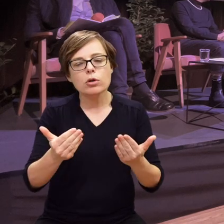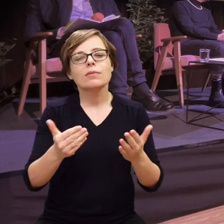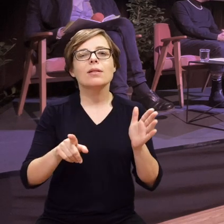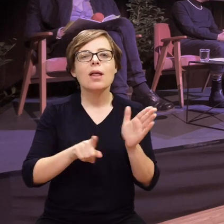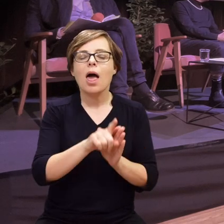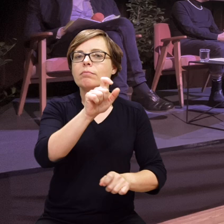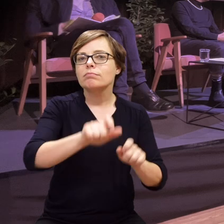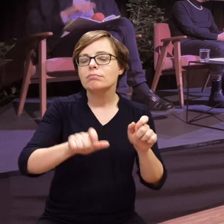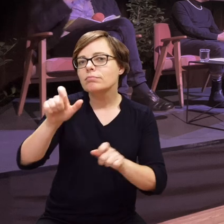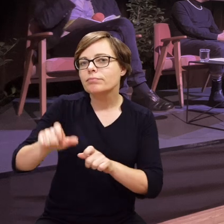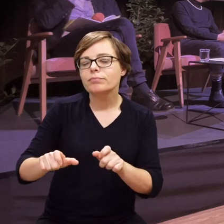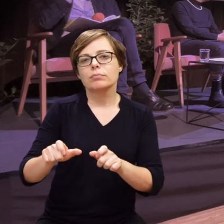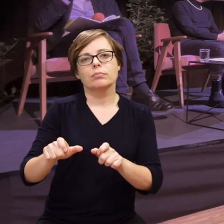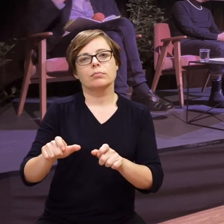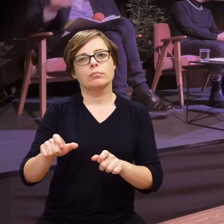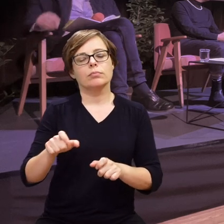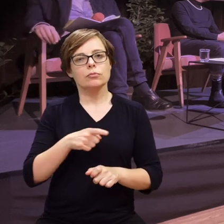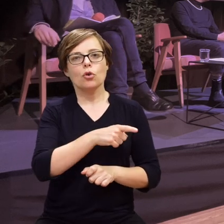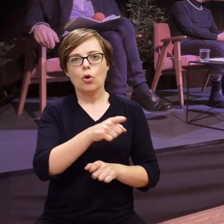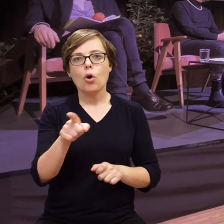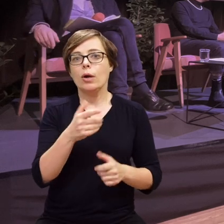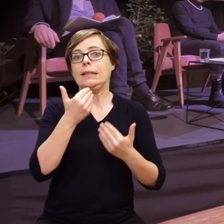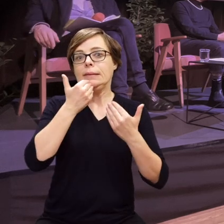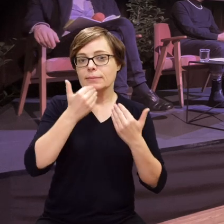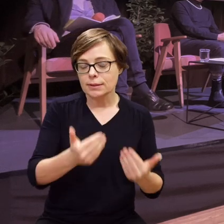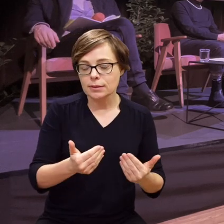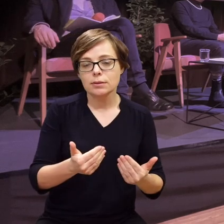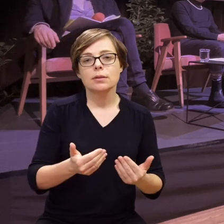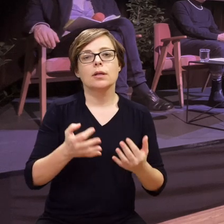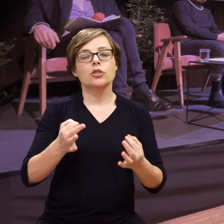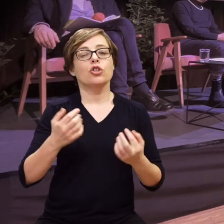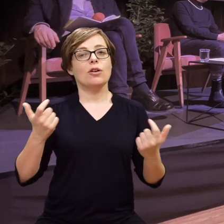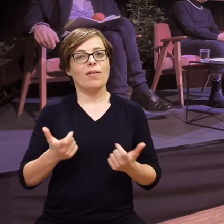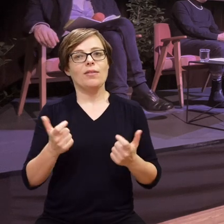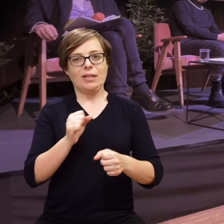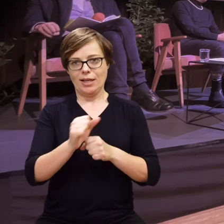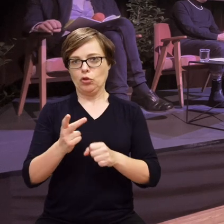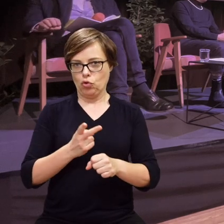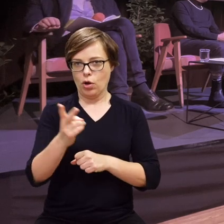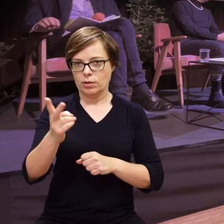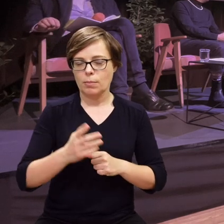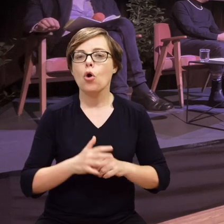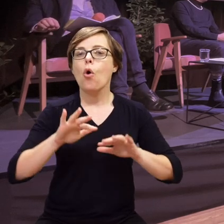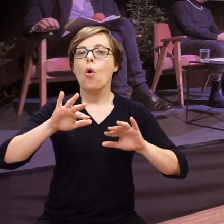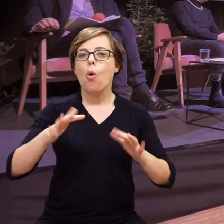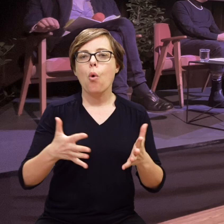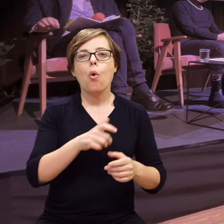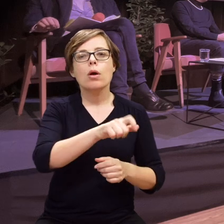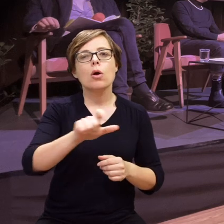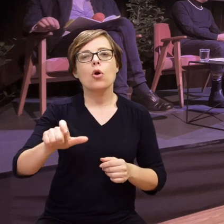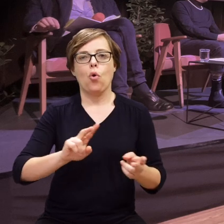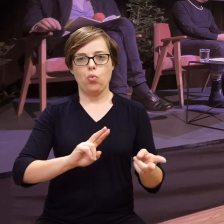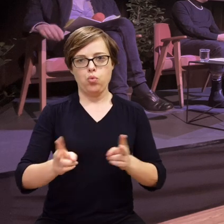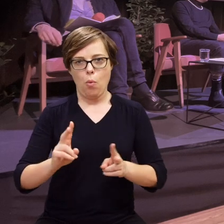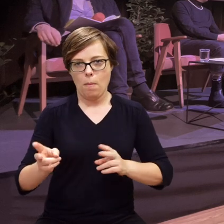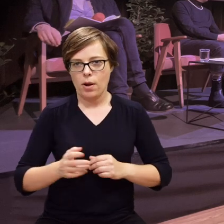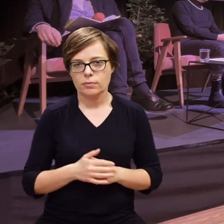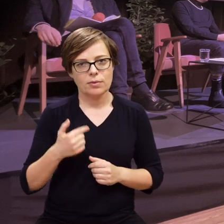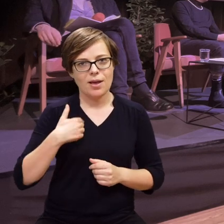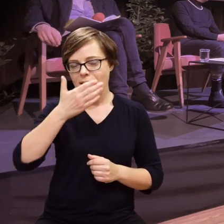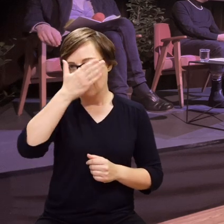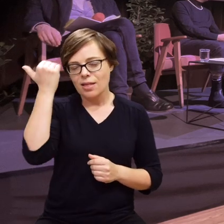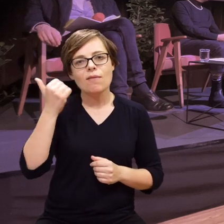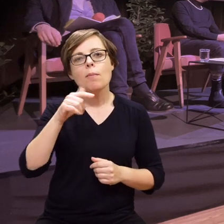dla tych, którzy są tutaj, dzięki którym wydarzenie to jest dostępne, czyli tłumaczą. Bo nie wiem, czy